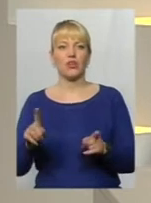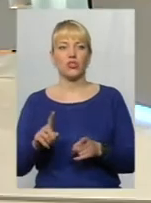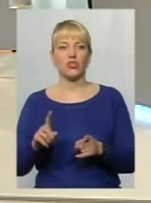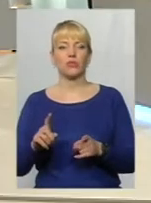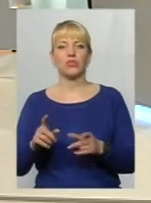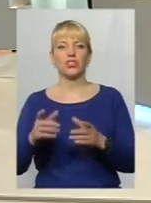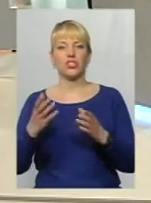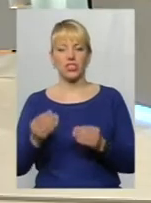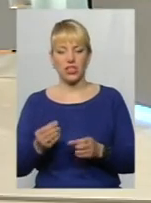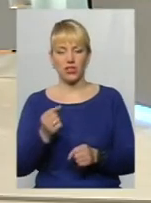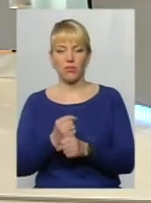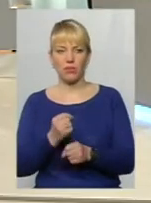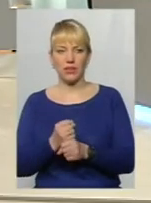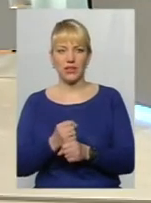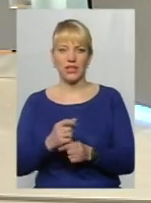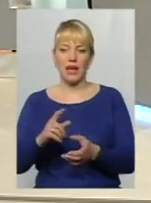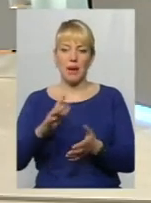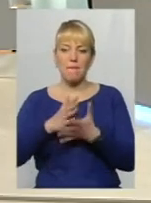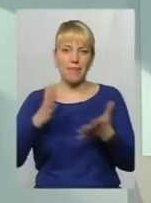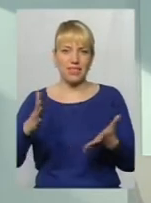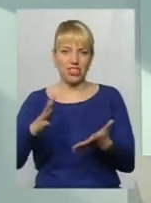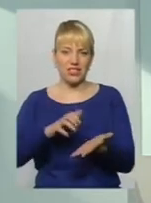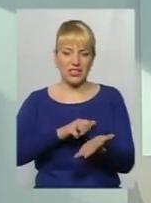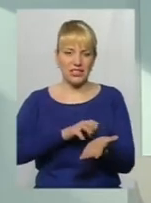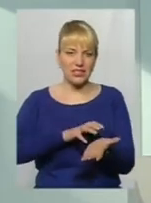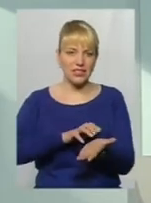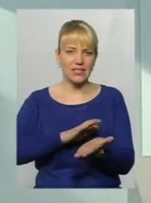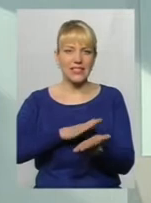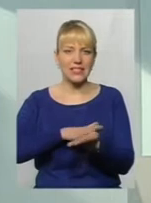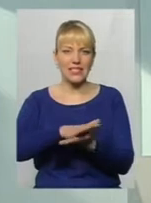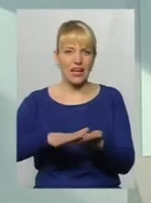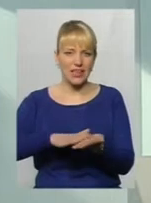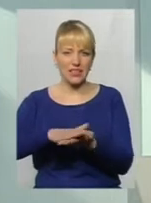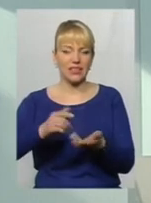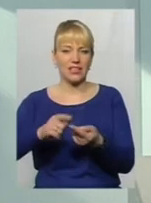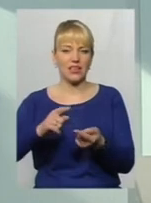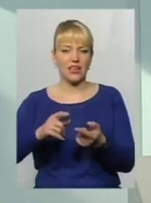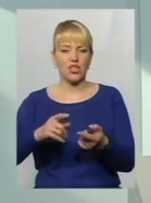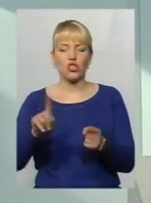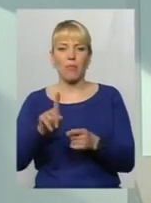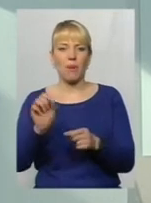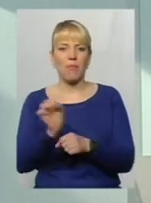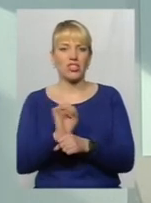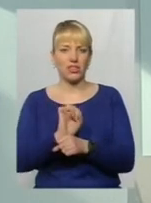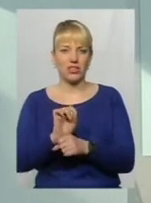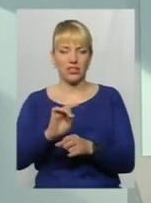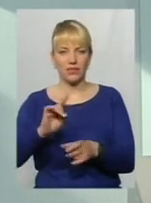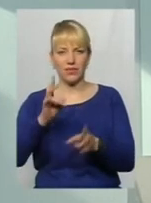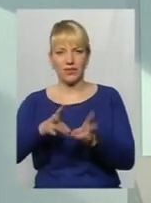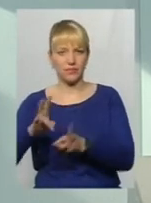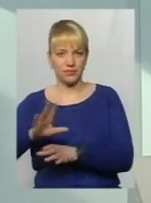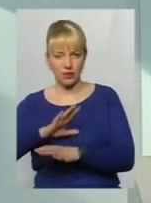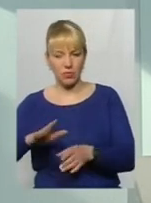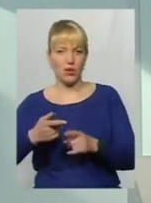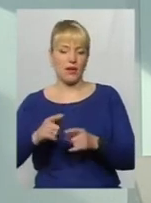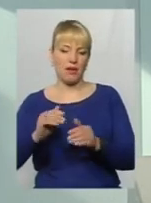великих ям, лишаються менші? Так, щоб більше закрити вулиць і щоб машини не били колеса, то малі